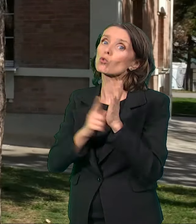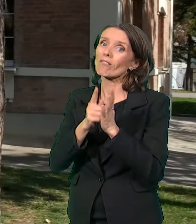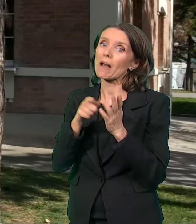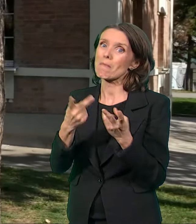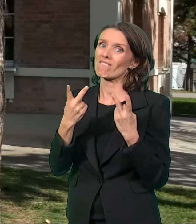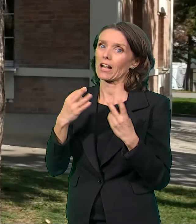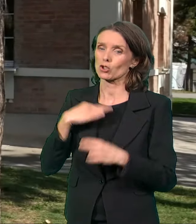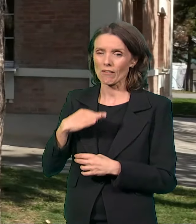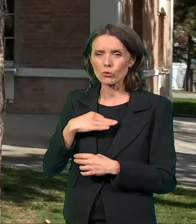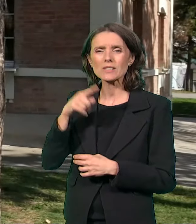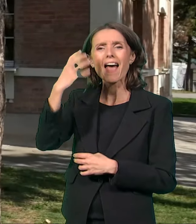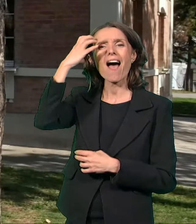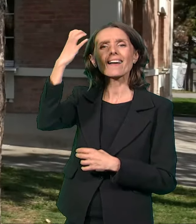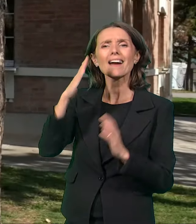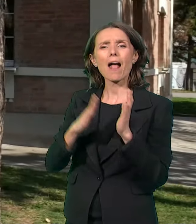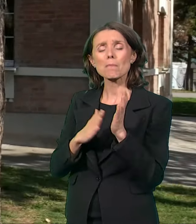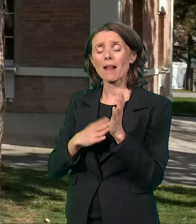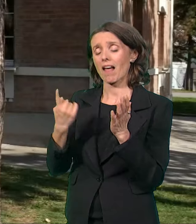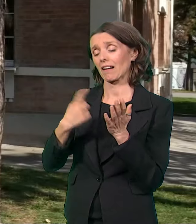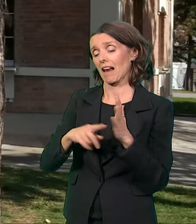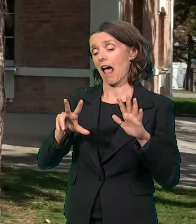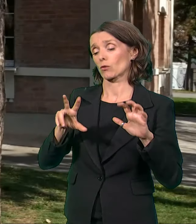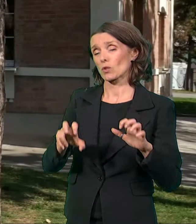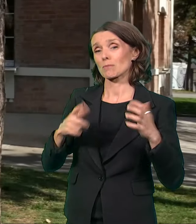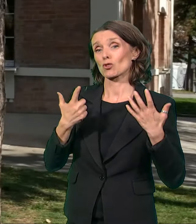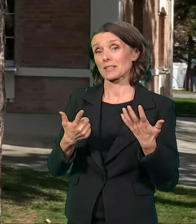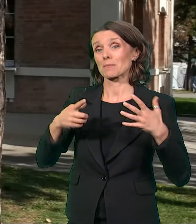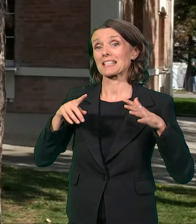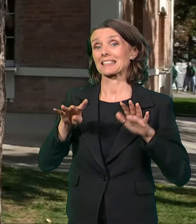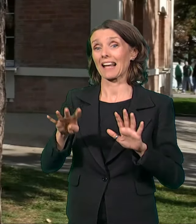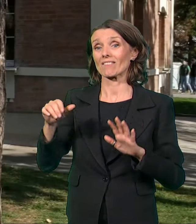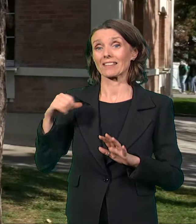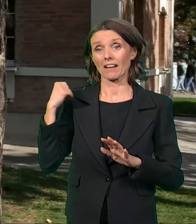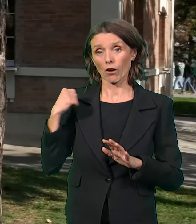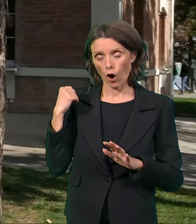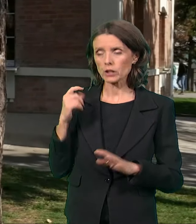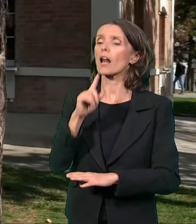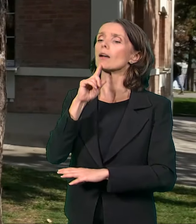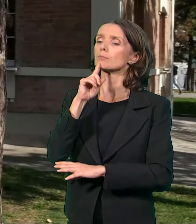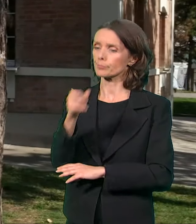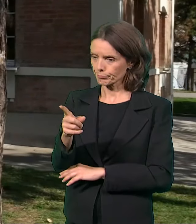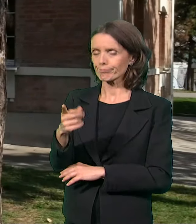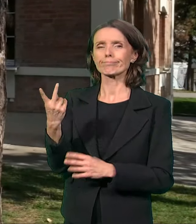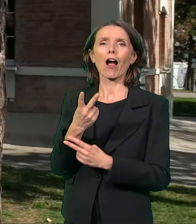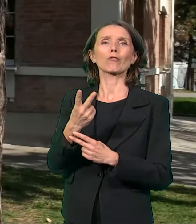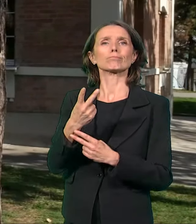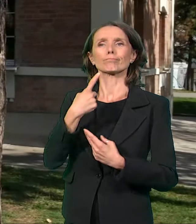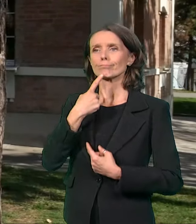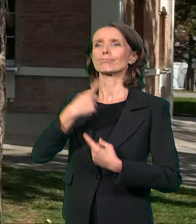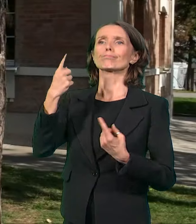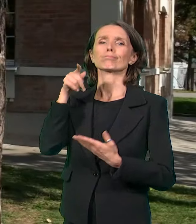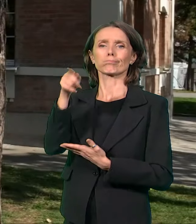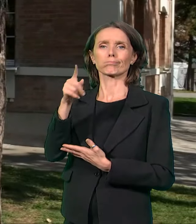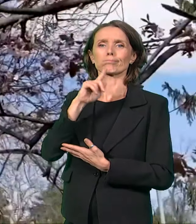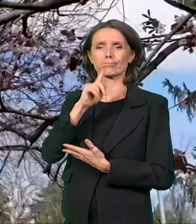Milan 1879. godine izde je ukaz o postavljenju tog